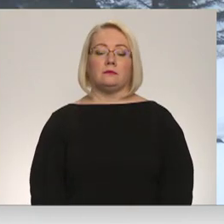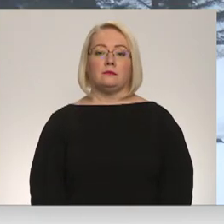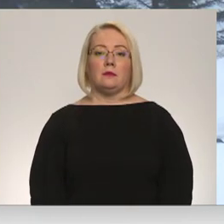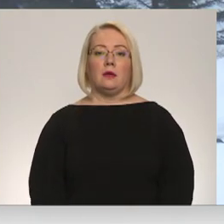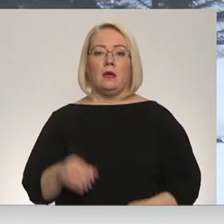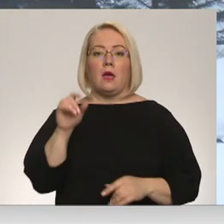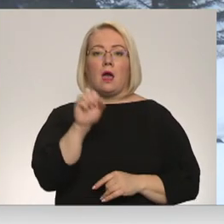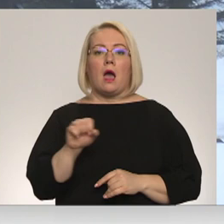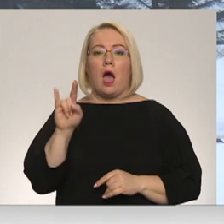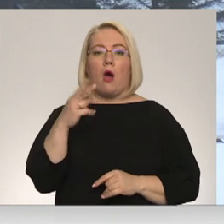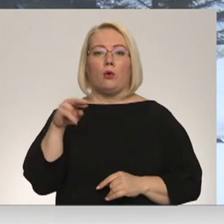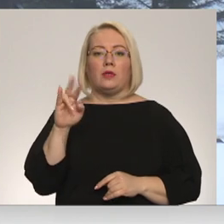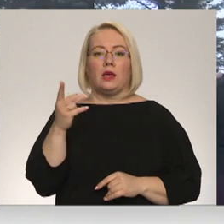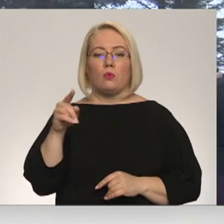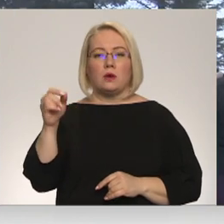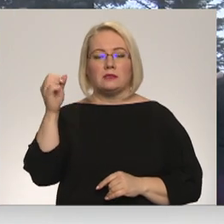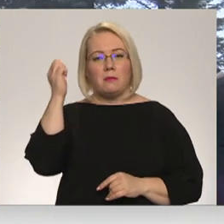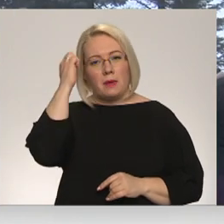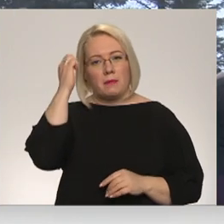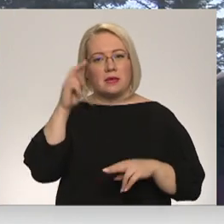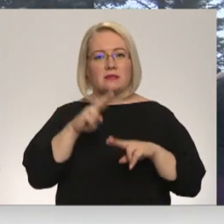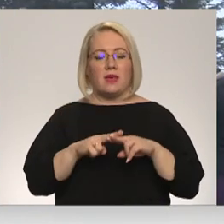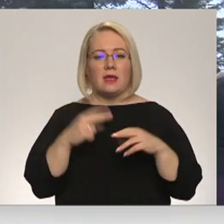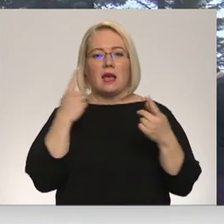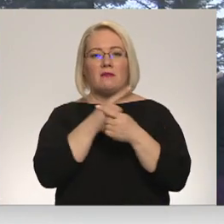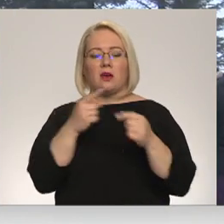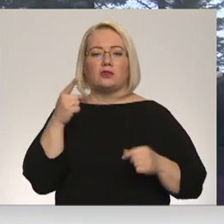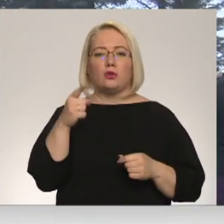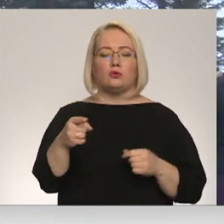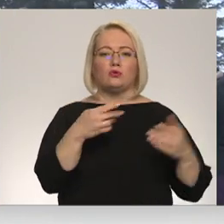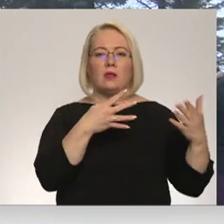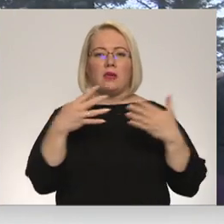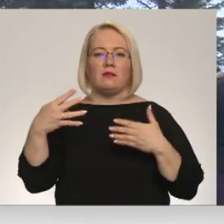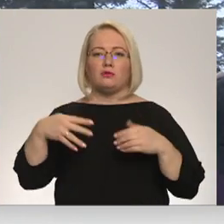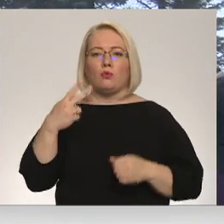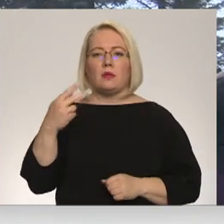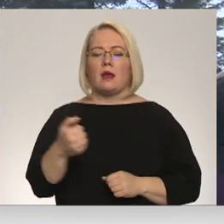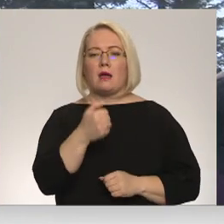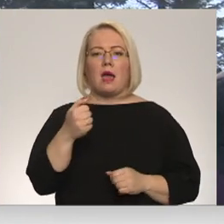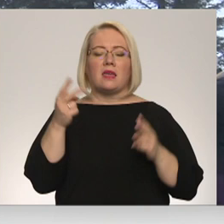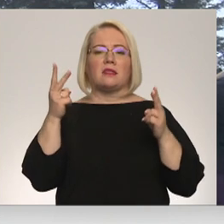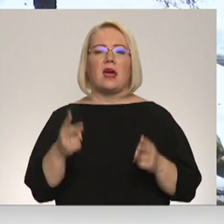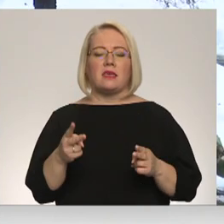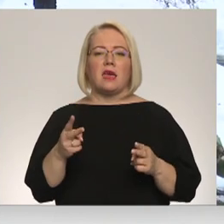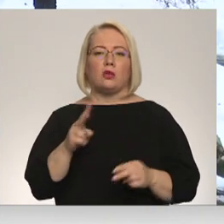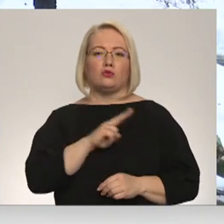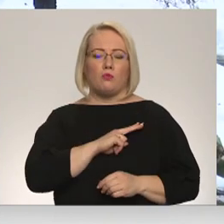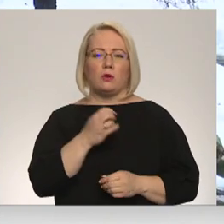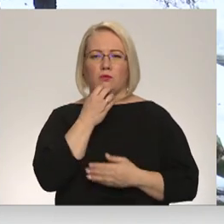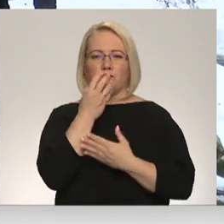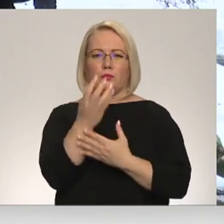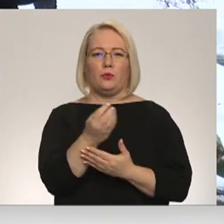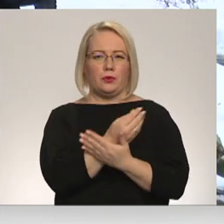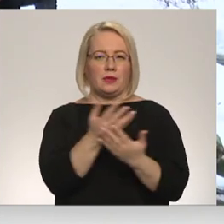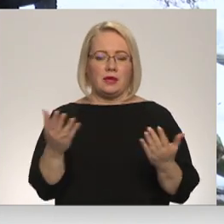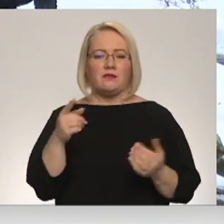Audriņos piemiņas vietā, kas vēsta par 1942. gada traģēdijas upuriem guls ziedi, iedzīvotāja piemin